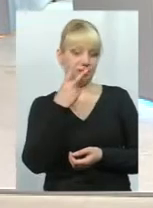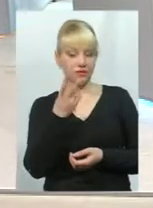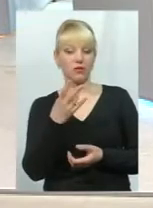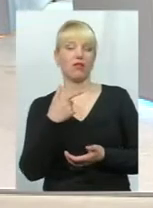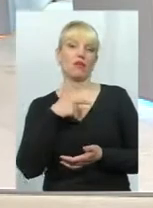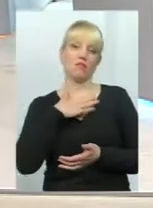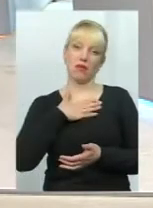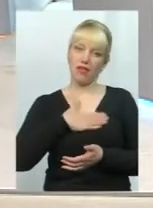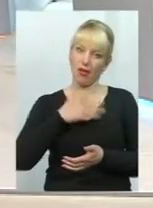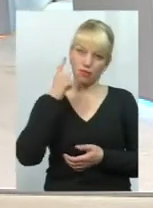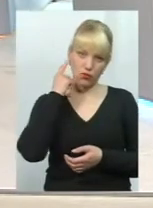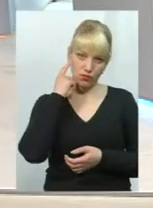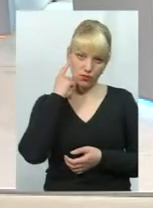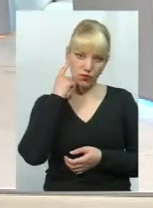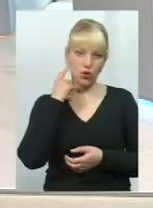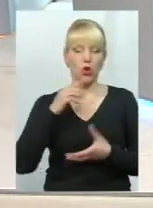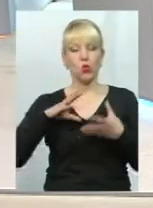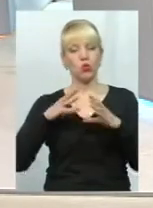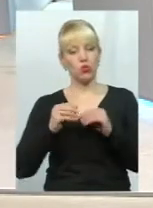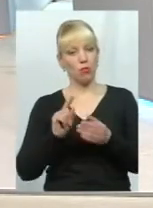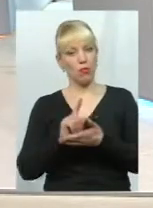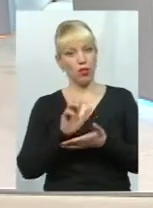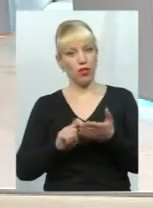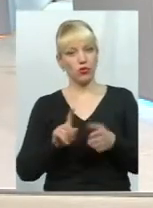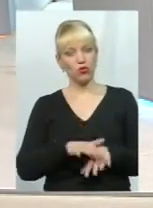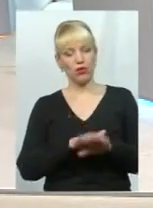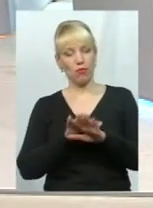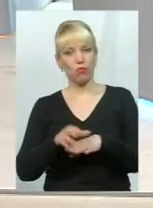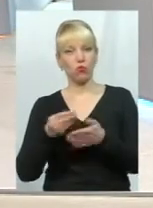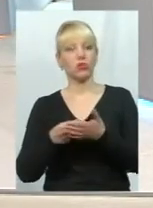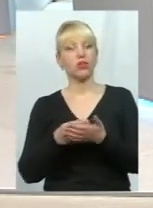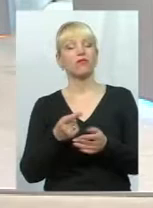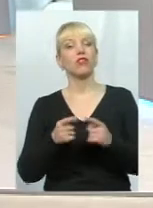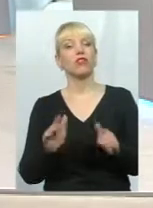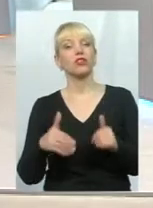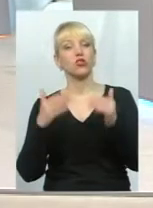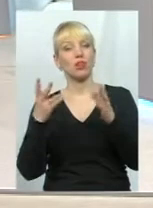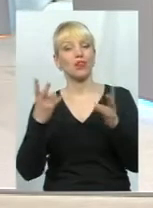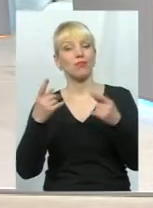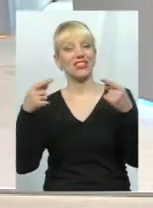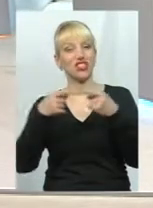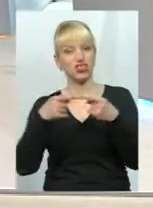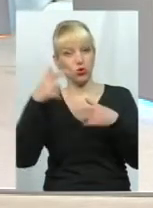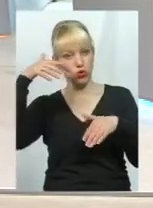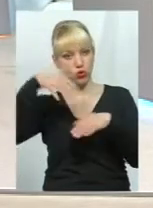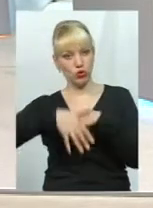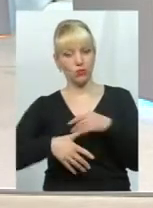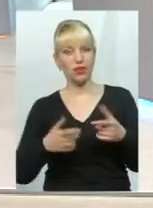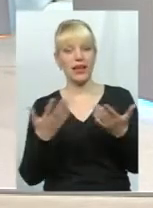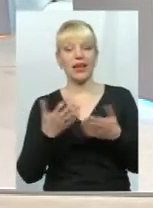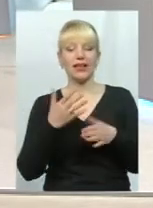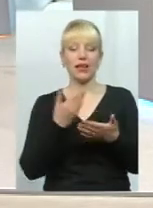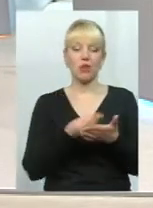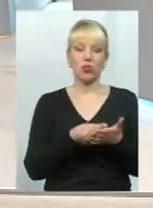приємні. Сума податків, яка надійшла в бюджет, зросла, але тут треба чітко розуміти, в який бюджет, від яких